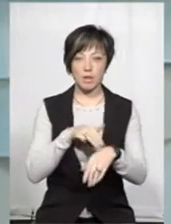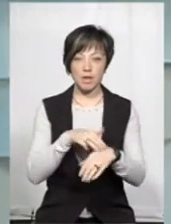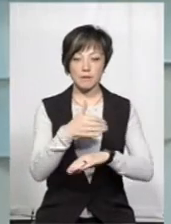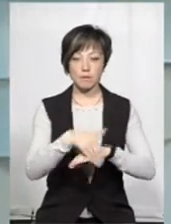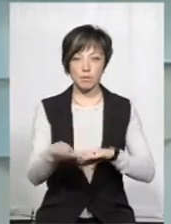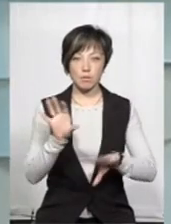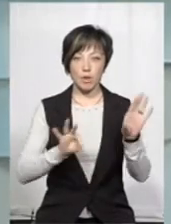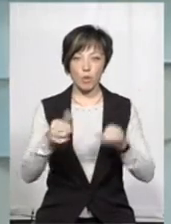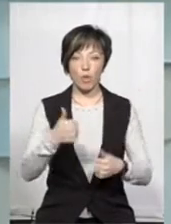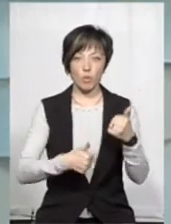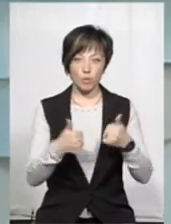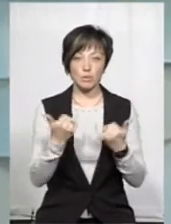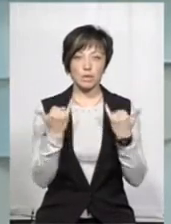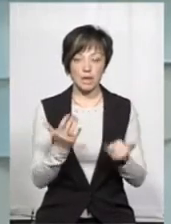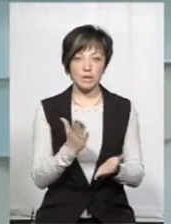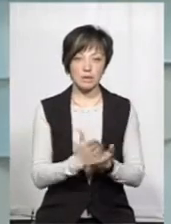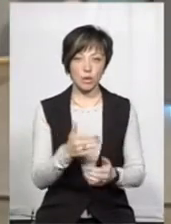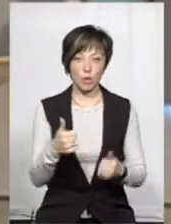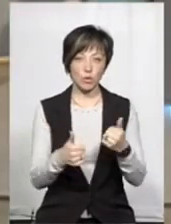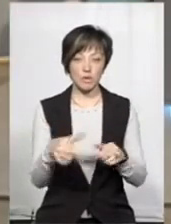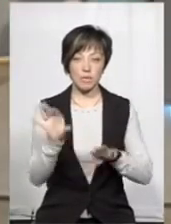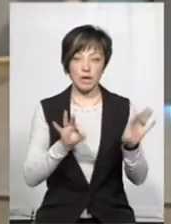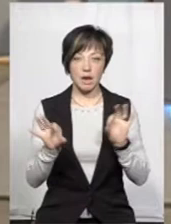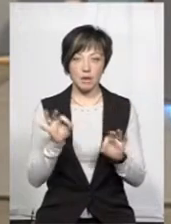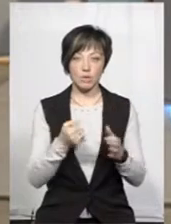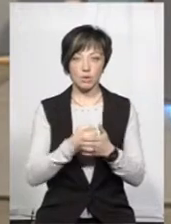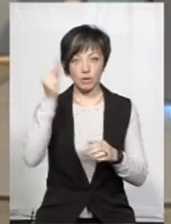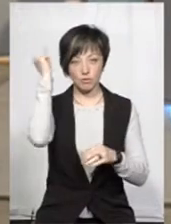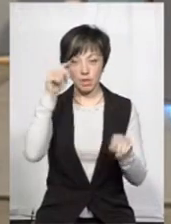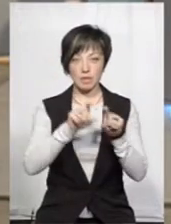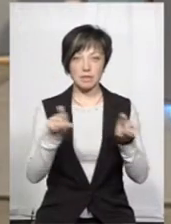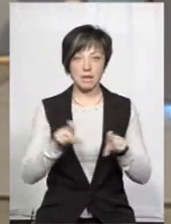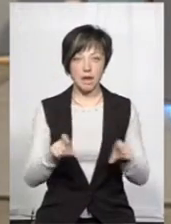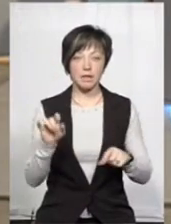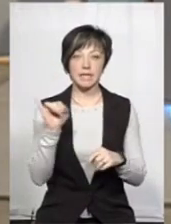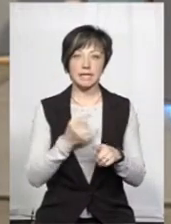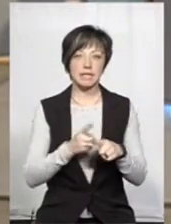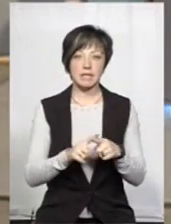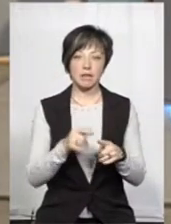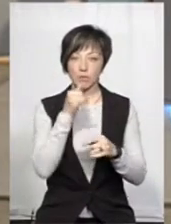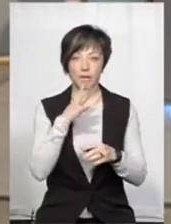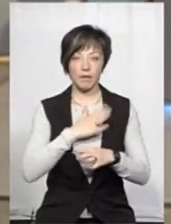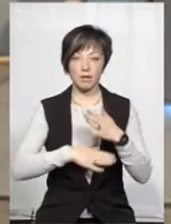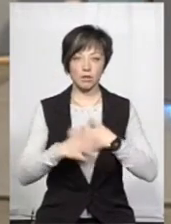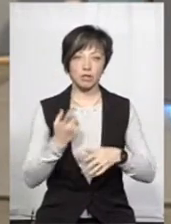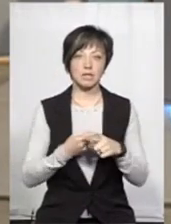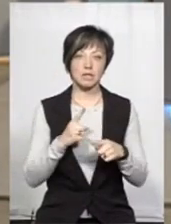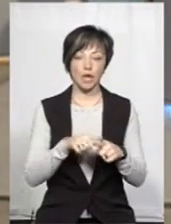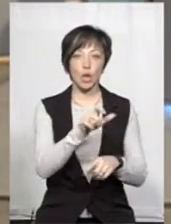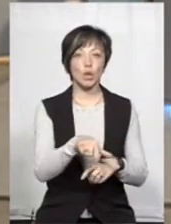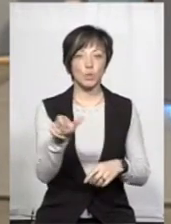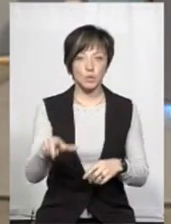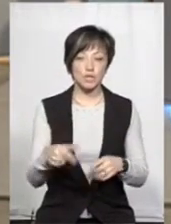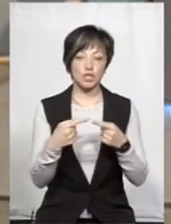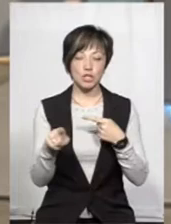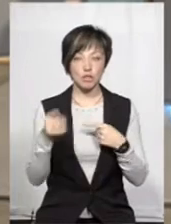вулиці, ми набираємо по конкурсу, у нас зараз є конкурс, ми набираємо зараз до навчальних закладів, і це не може тішити, тому що це люди